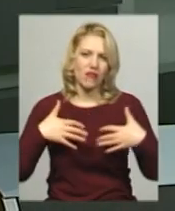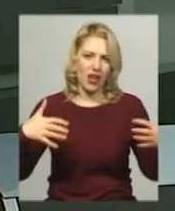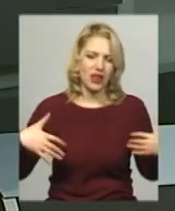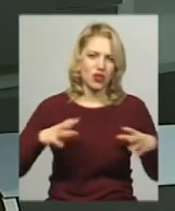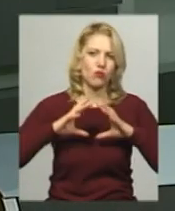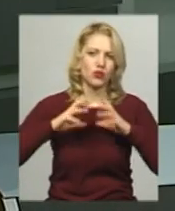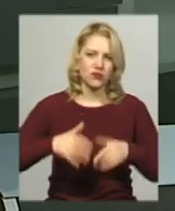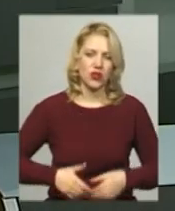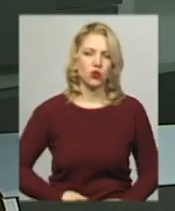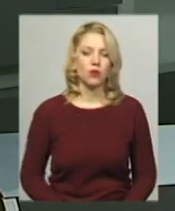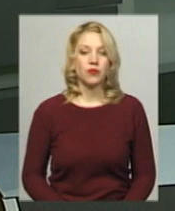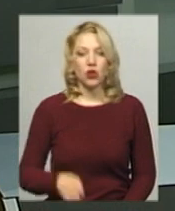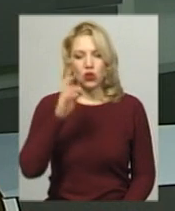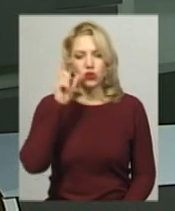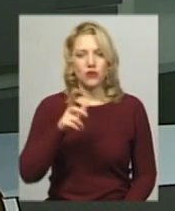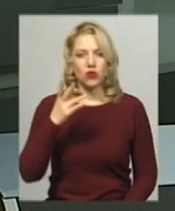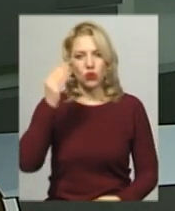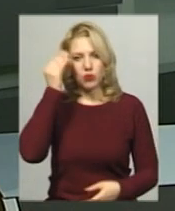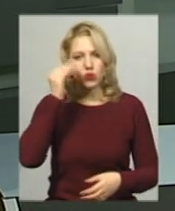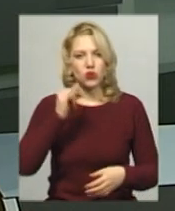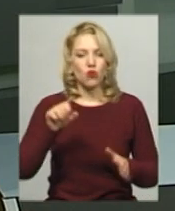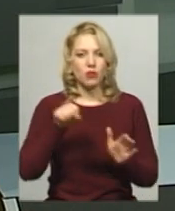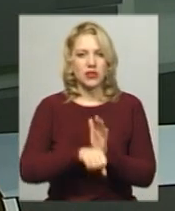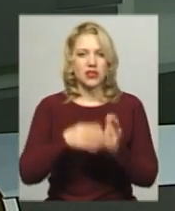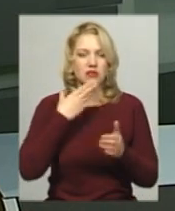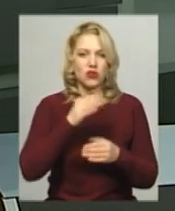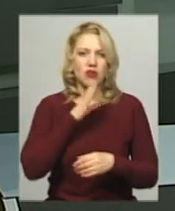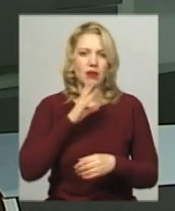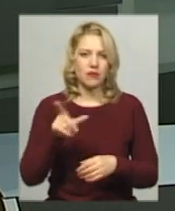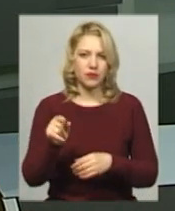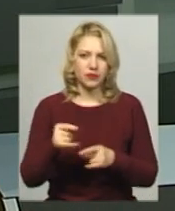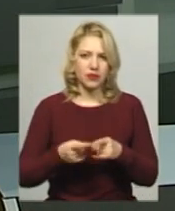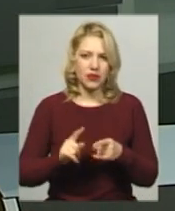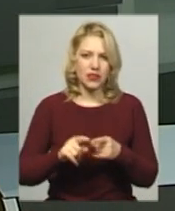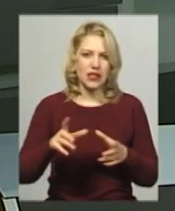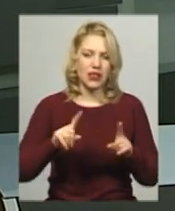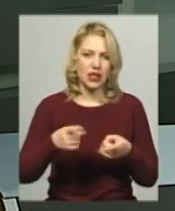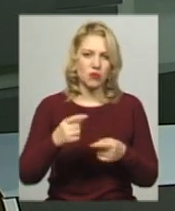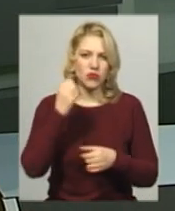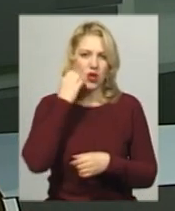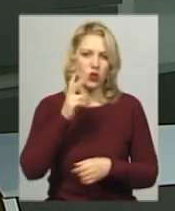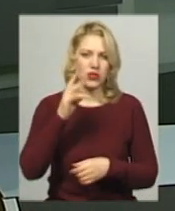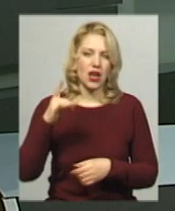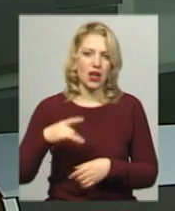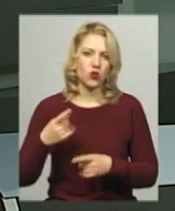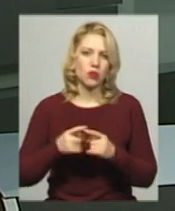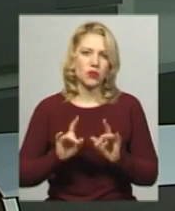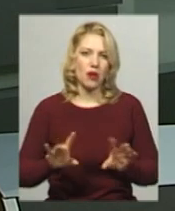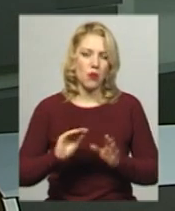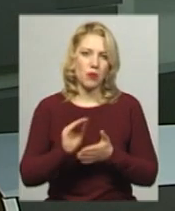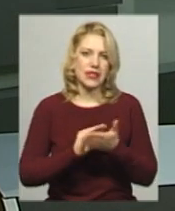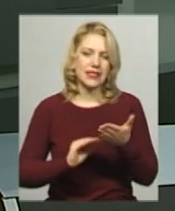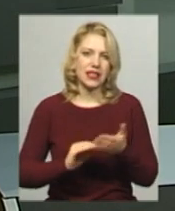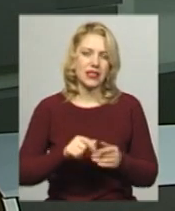Чоловіка, якого підозрюють у вбивстві своєї співмешканки, затримали в Воронківцях Старокостянтинівського району. Про це повідомила прес